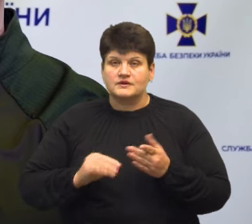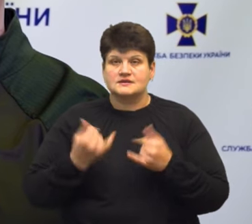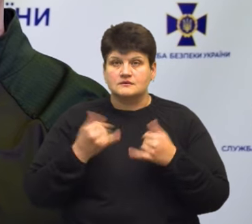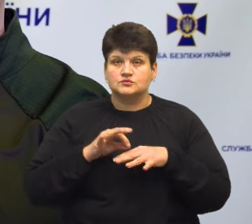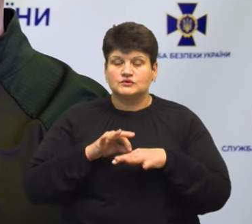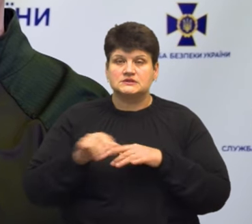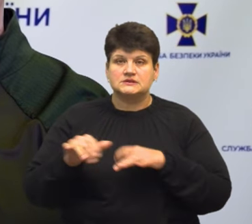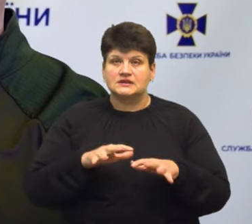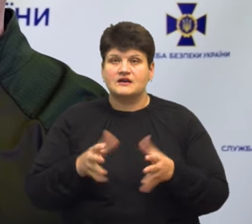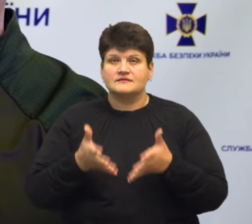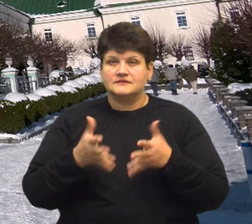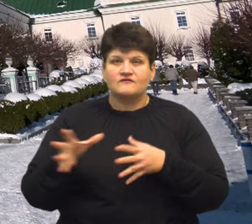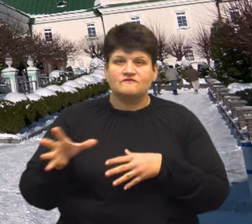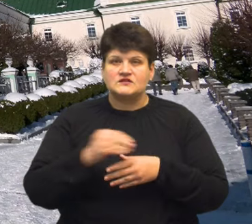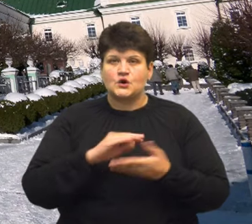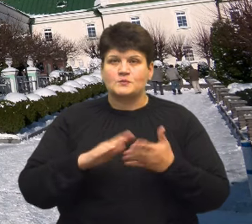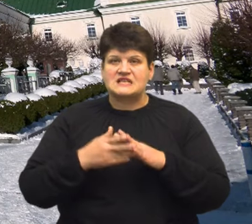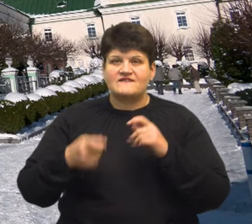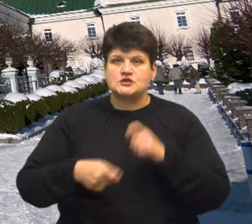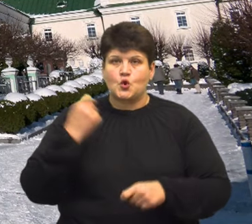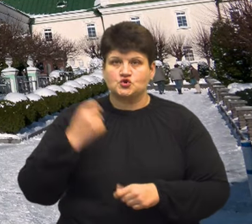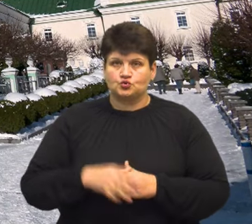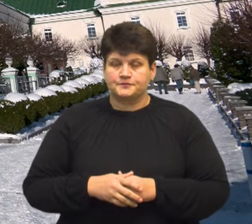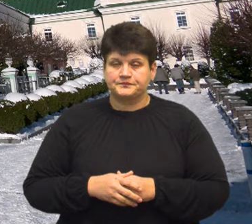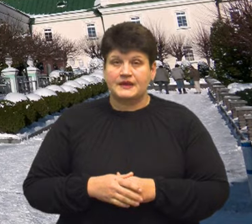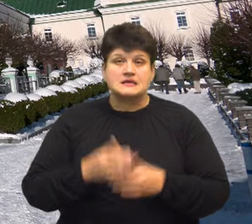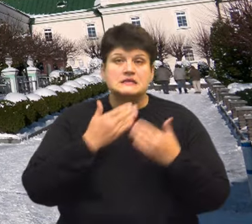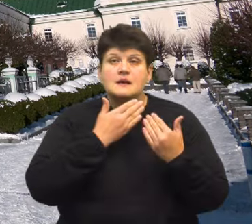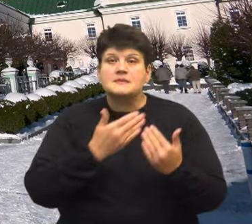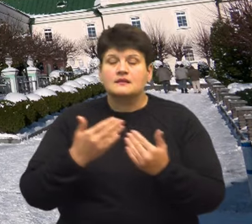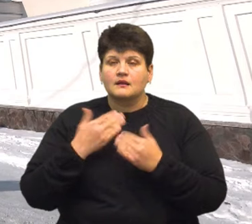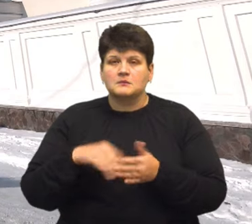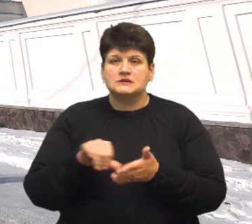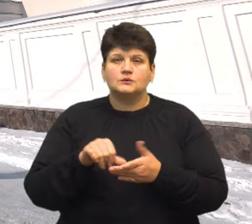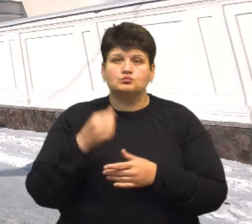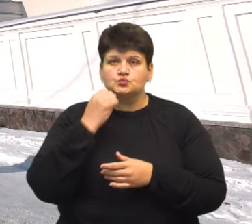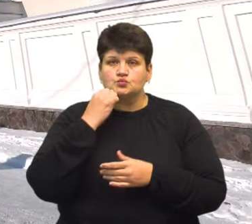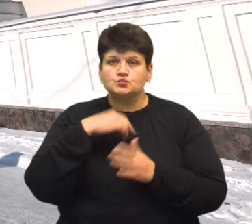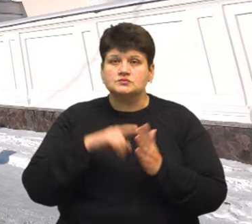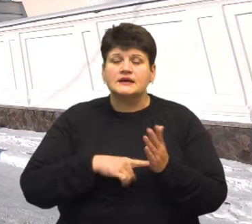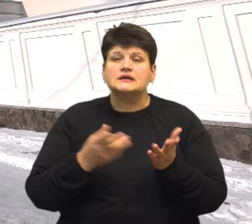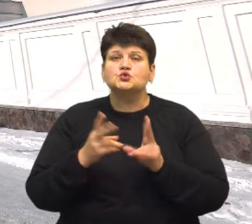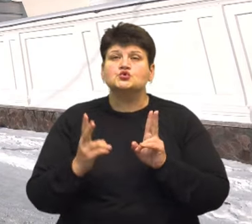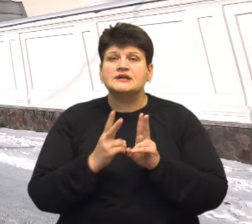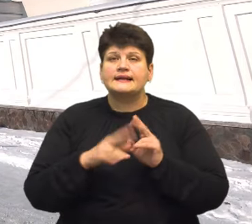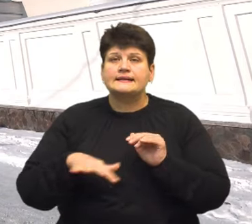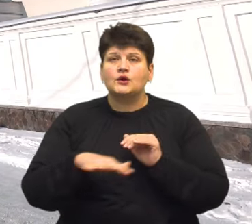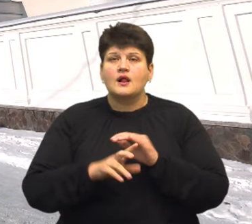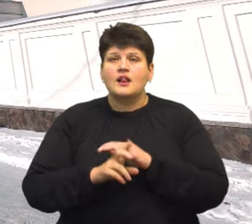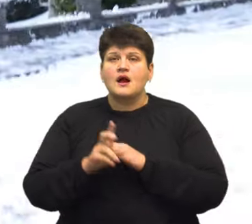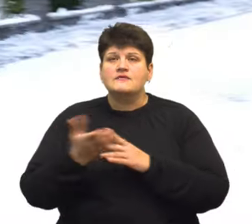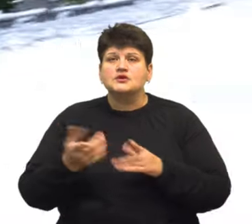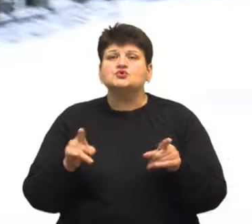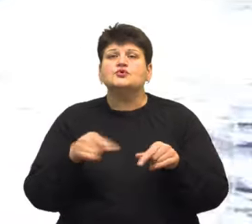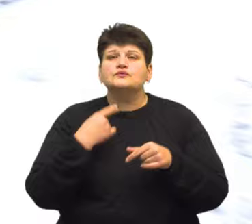для встановлення всіх обставин злочину. Ми запитали у представників Московського патріархату, яких зустріли на території лаври, що